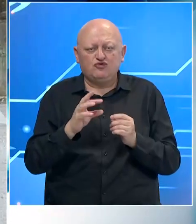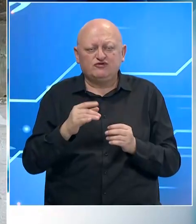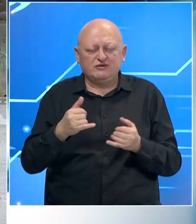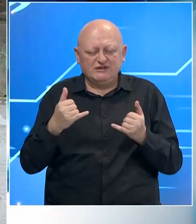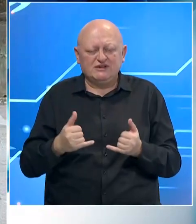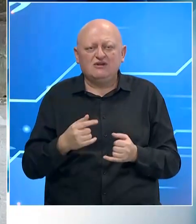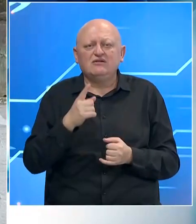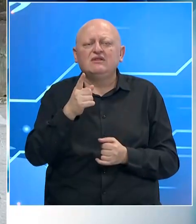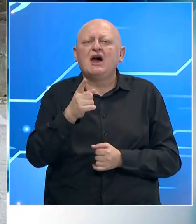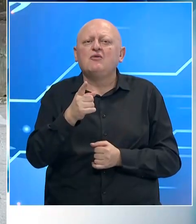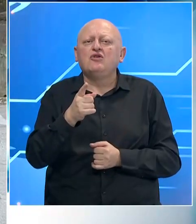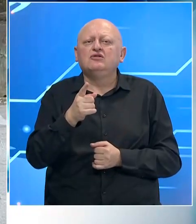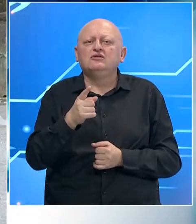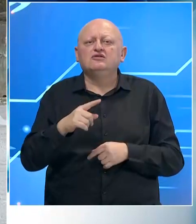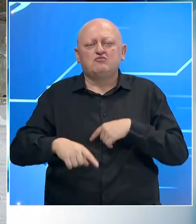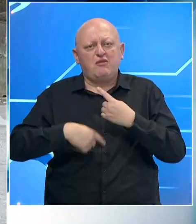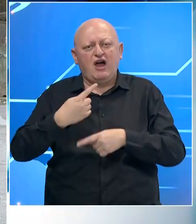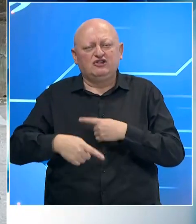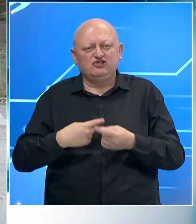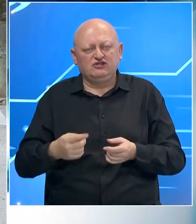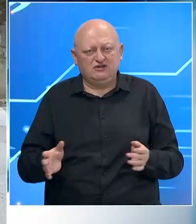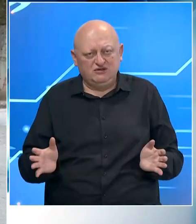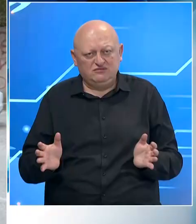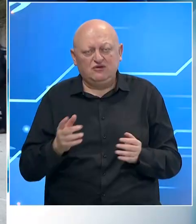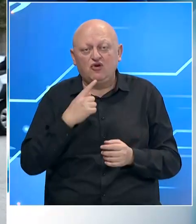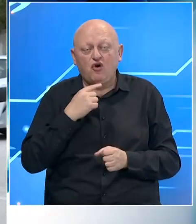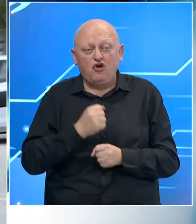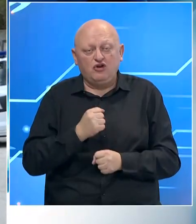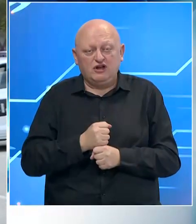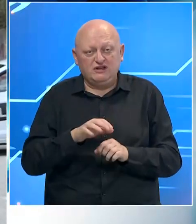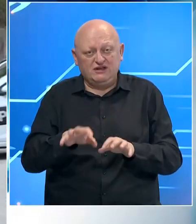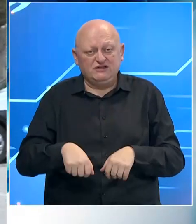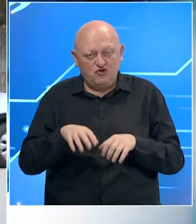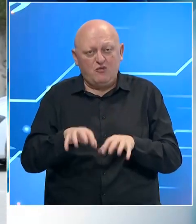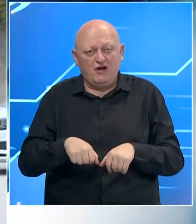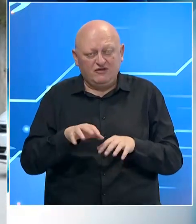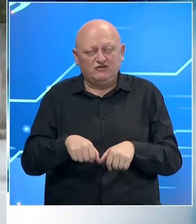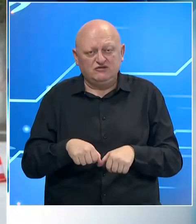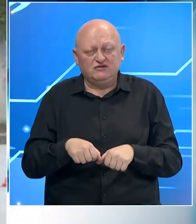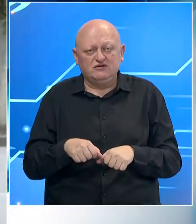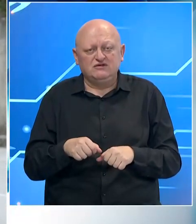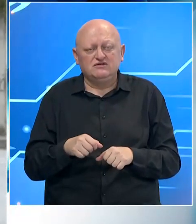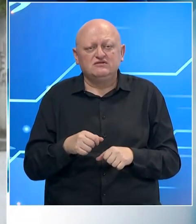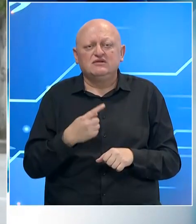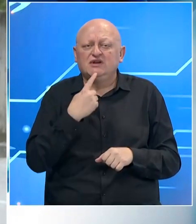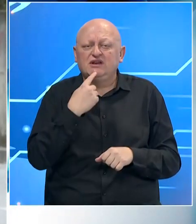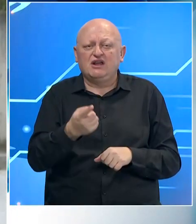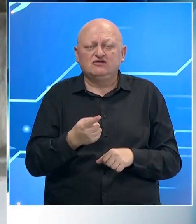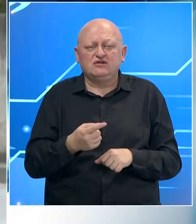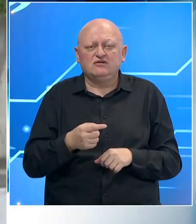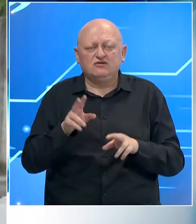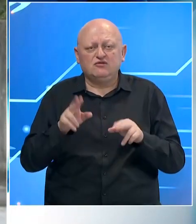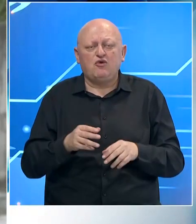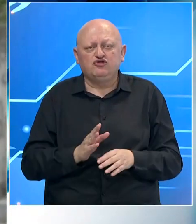sada, jer kažu, tamo su mašine koje rade na iskopavanju, a rekli su nam da ćemo